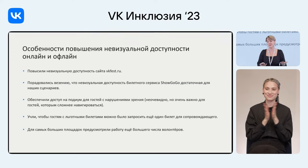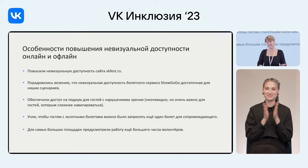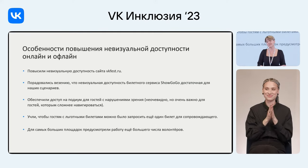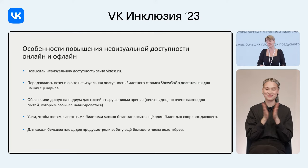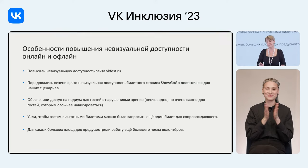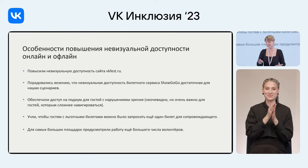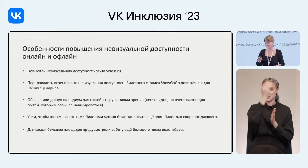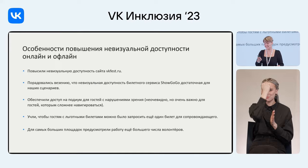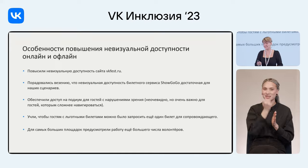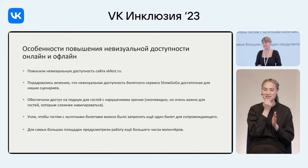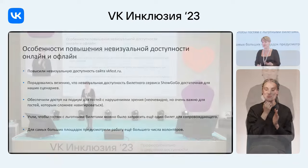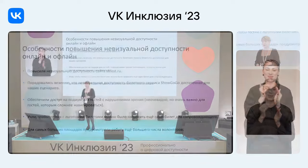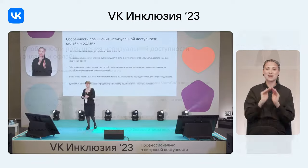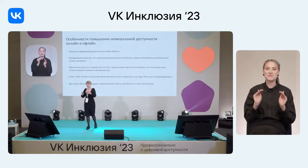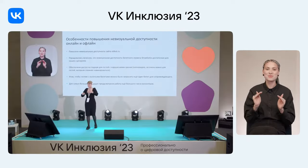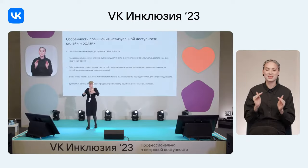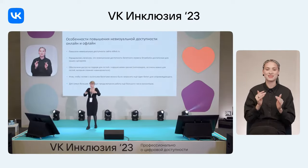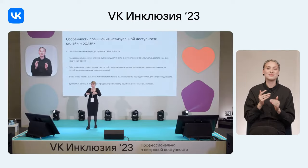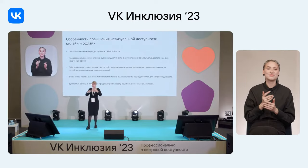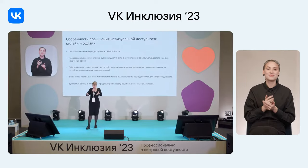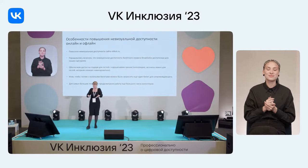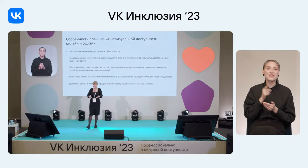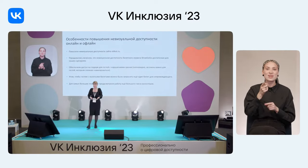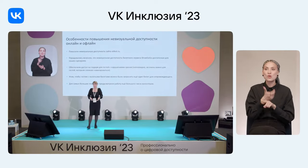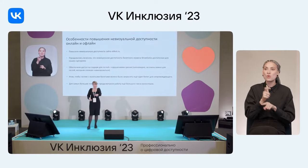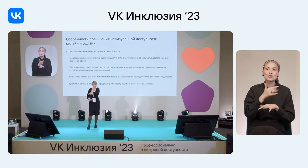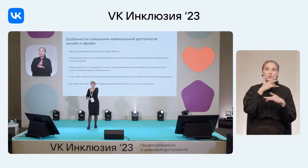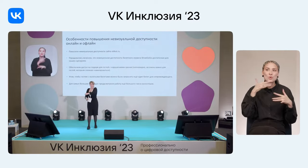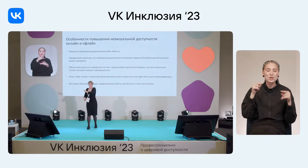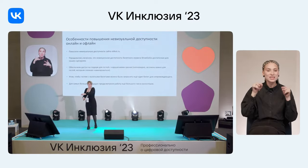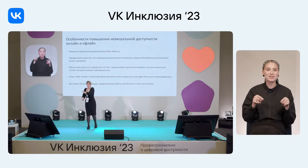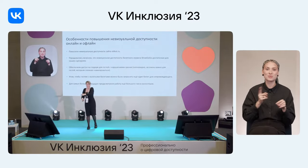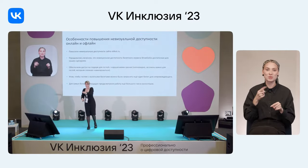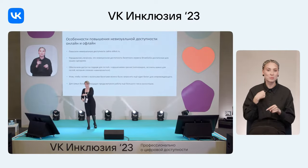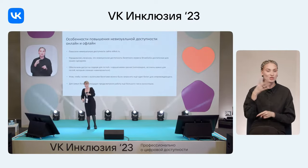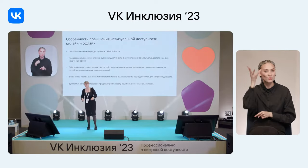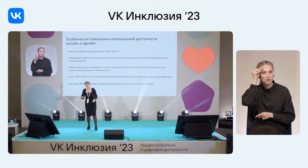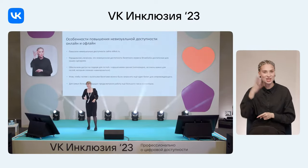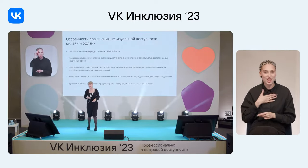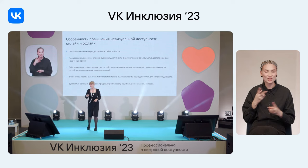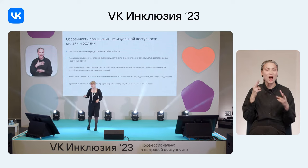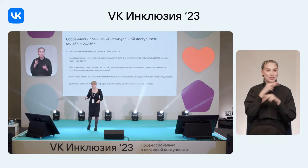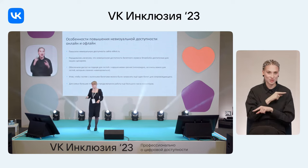Спасибо вам, ребята. Во многом вас настолько много здесь, потому что мы учли наши ошибки